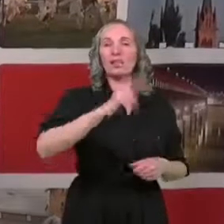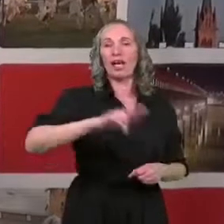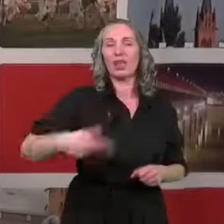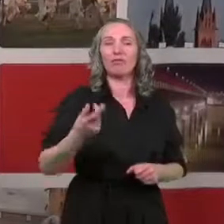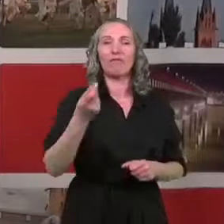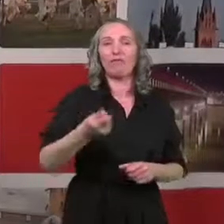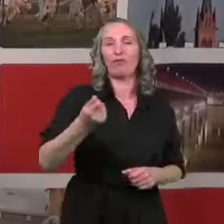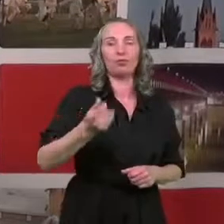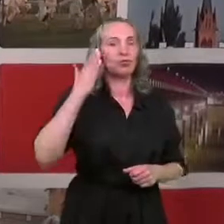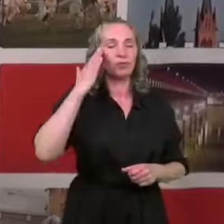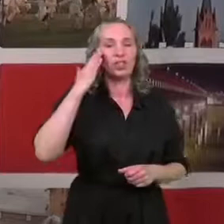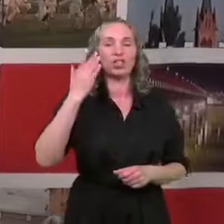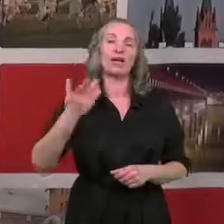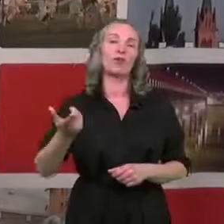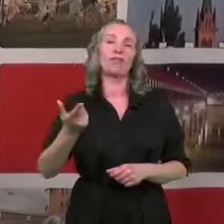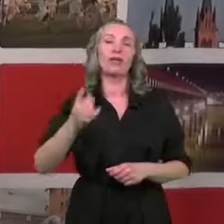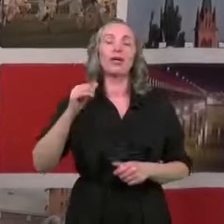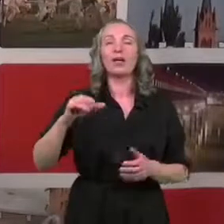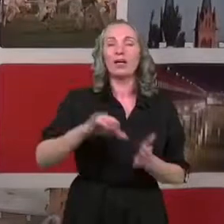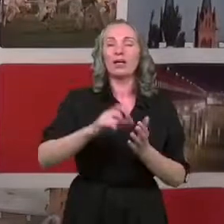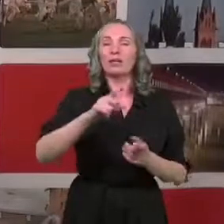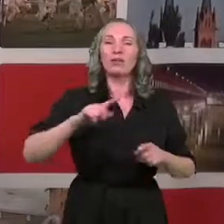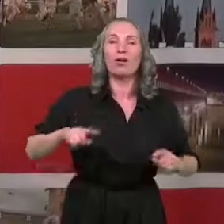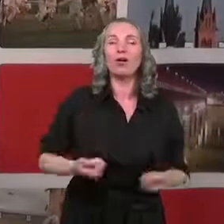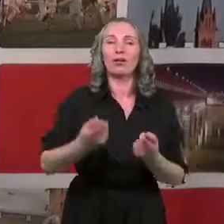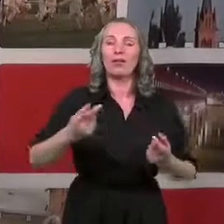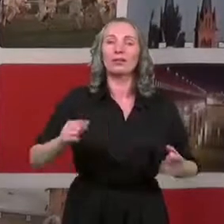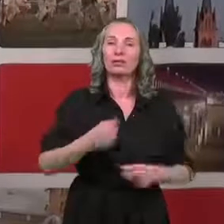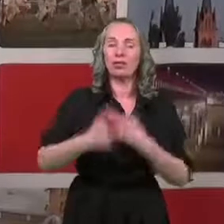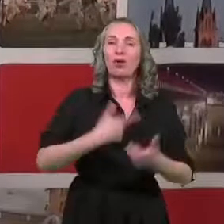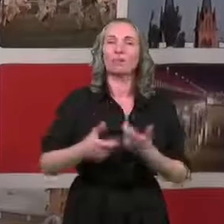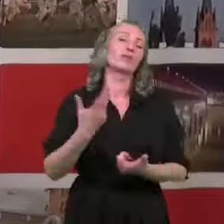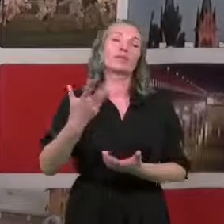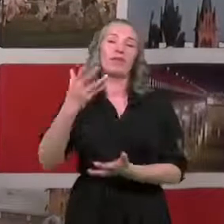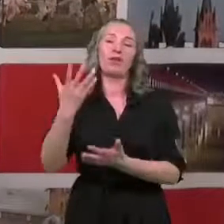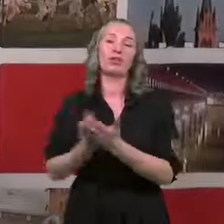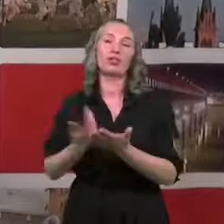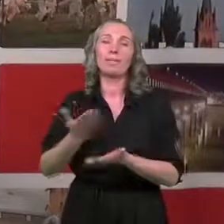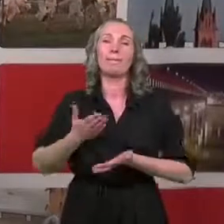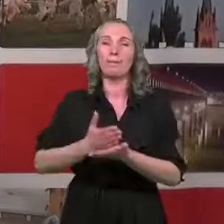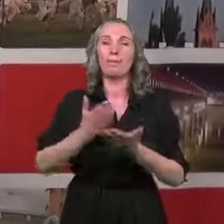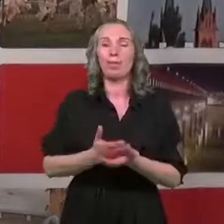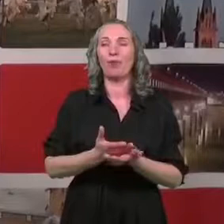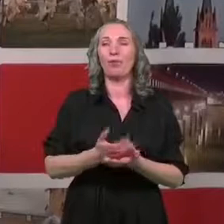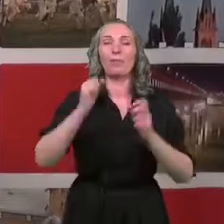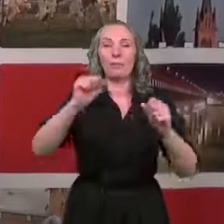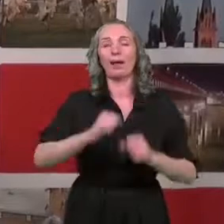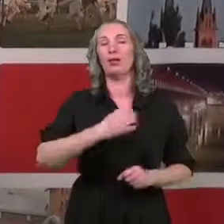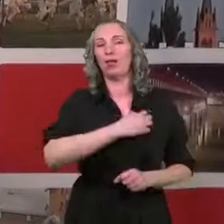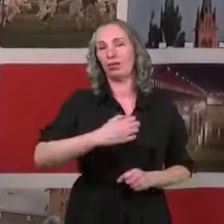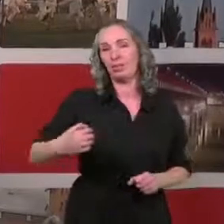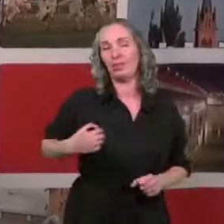Mieszkaniowego poprzez generalnego realizatora inwestycji korzystającego z pomocy Banku